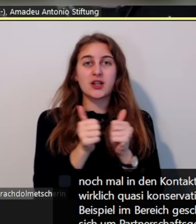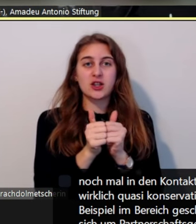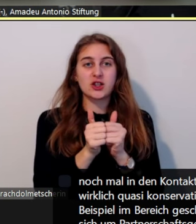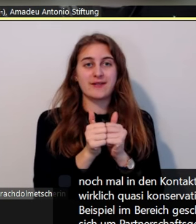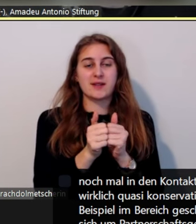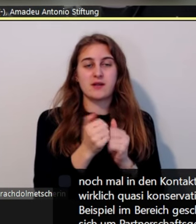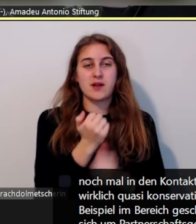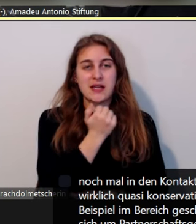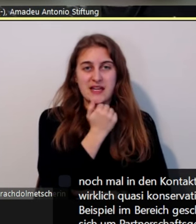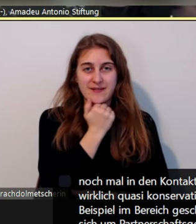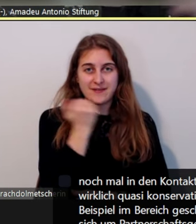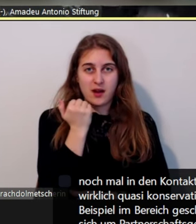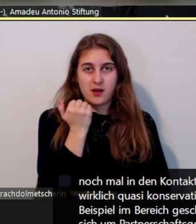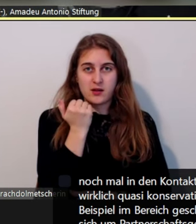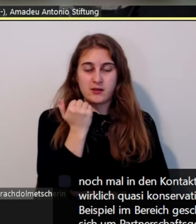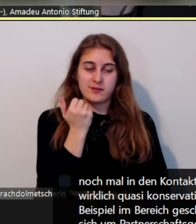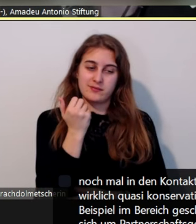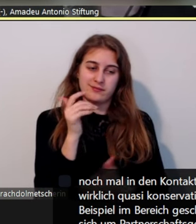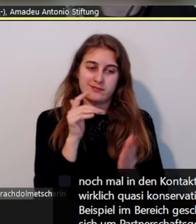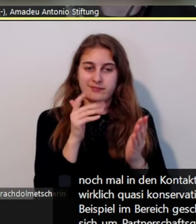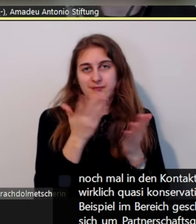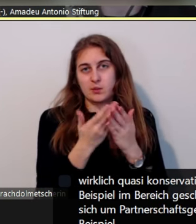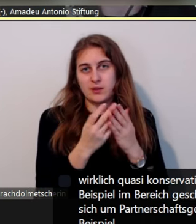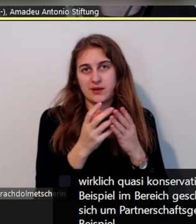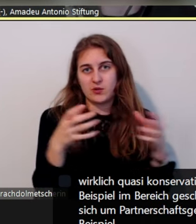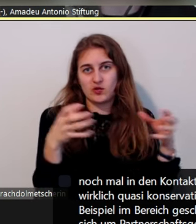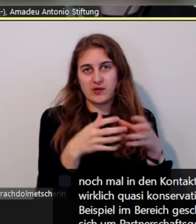Nahraum handelt, als Beispiel.